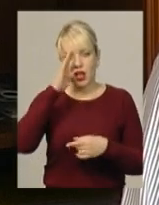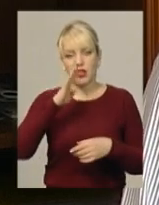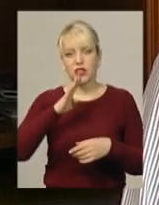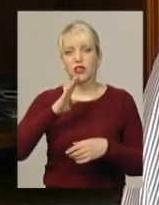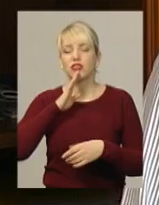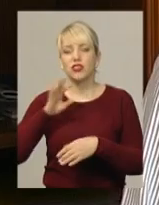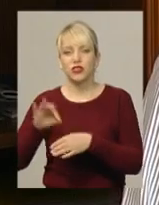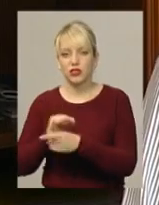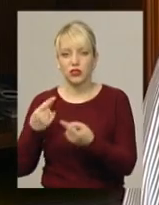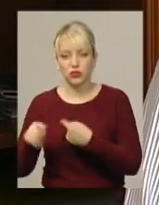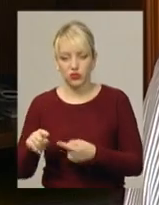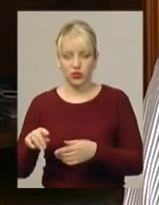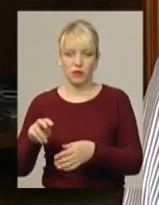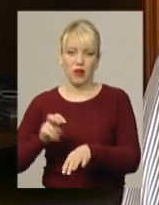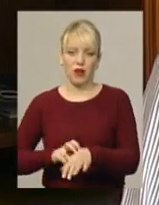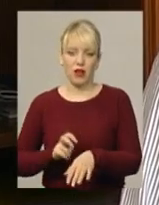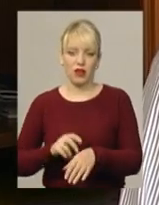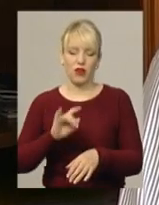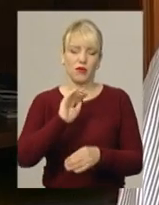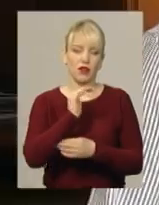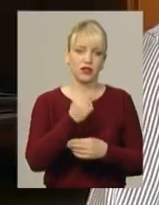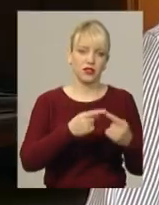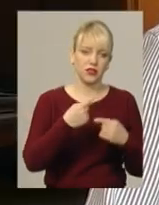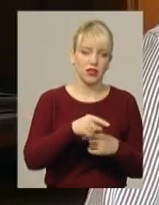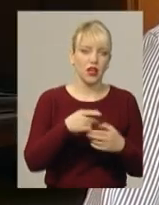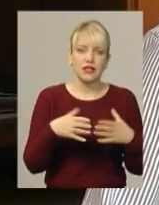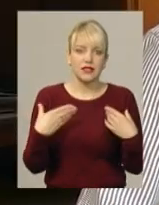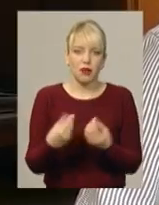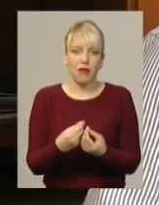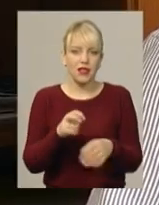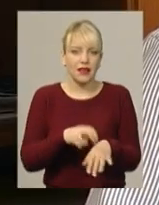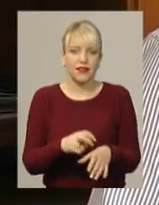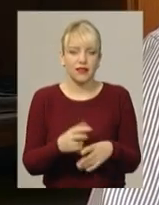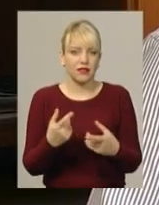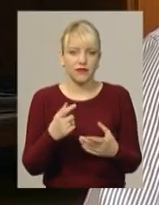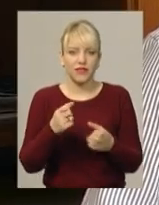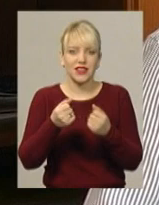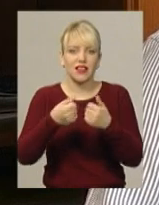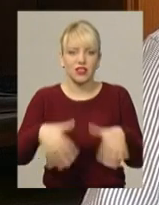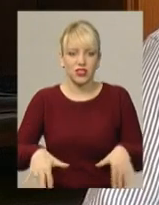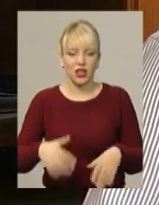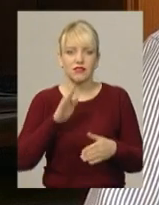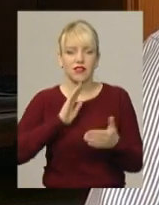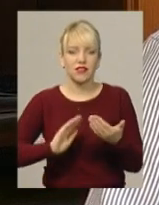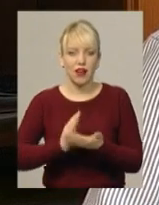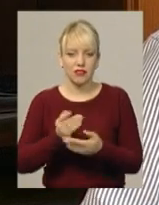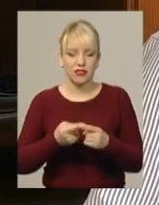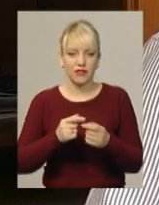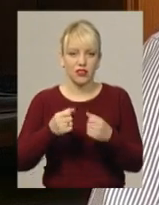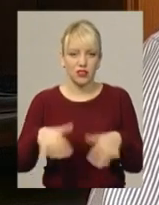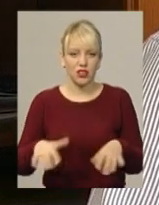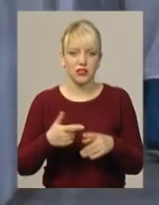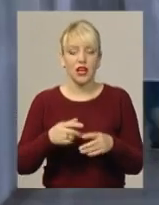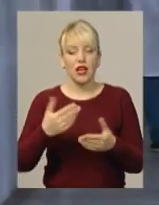декларацію з педіатра, через те принцип сімейності трохи втрачається. Якість має покращитись, тому що підписання декларацій – це все-таки